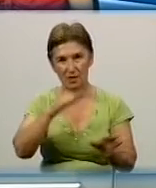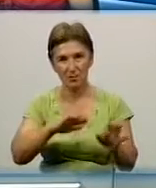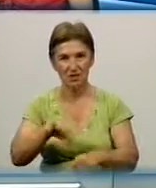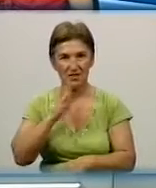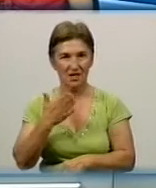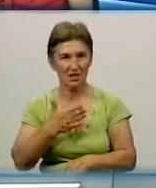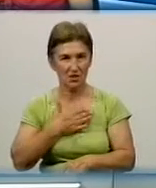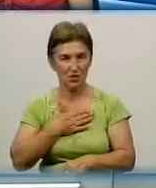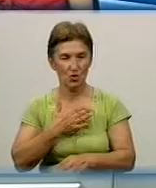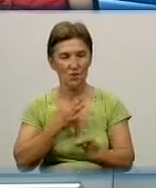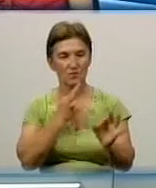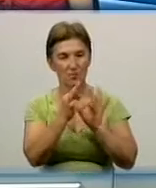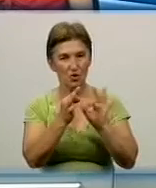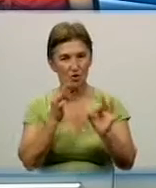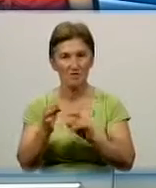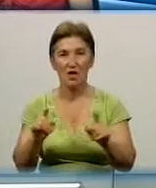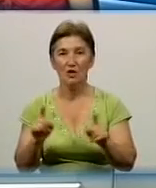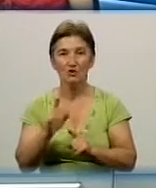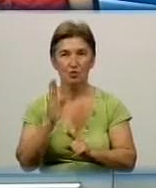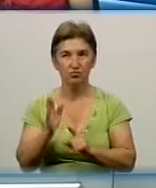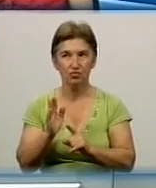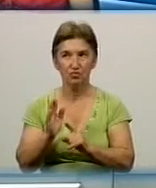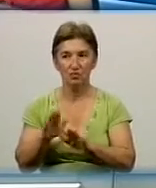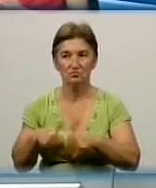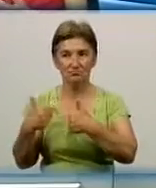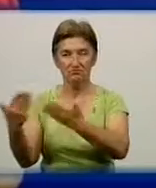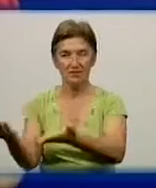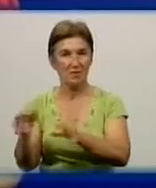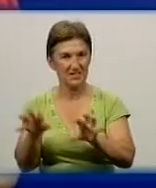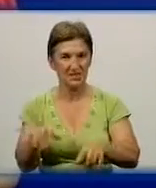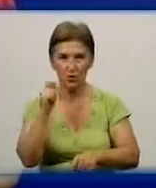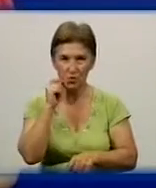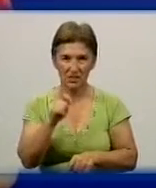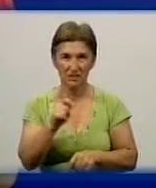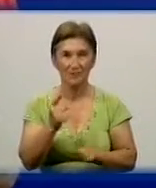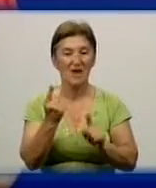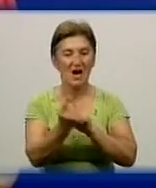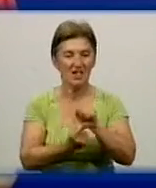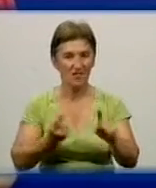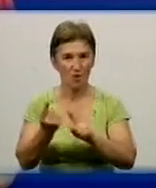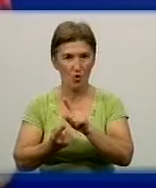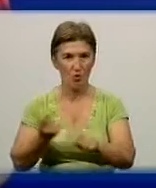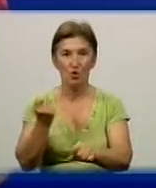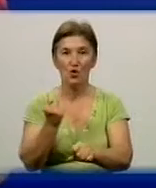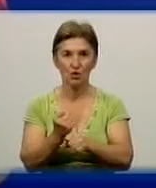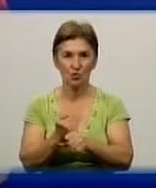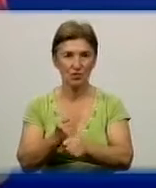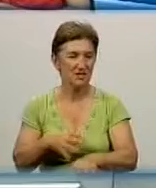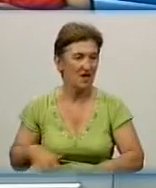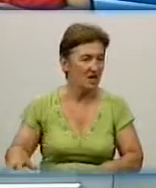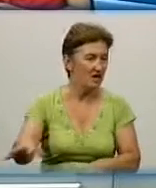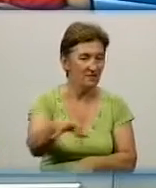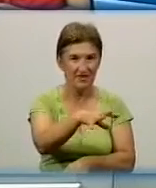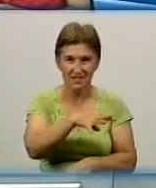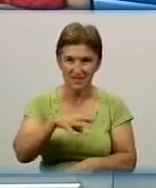я виніс для себе, і що я буду радити президенту України. Тобто виходить, що реформу роблять всі разом лікарі України? І